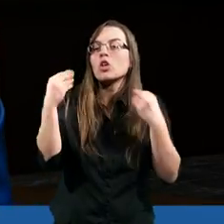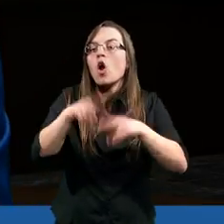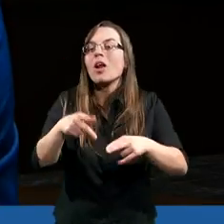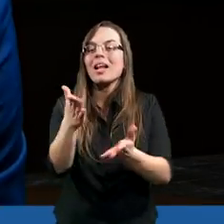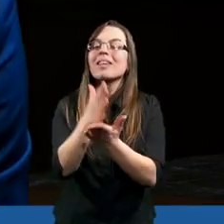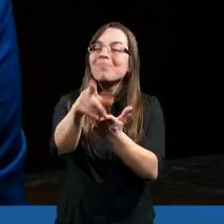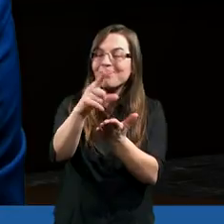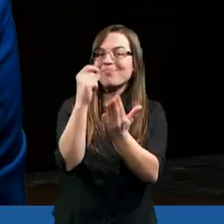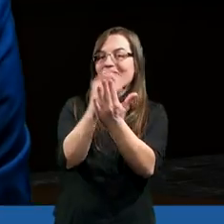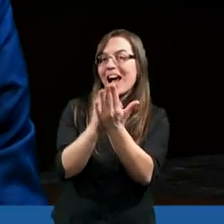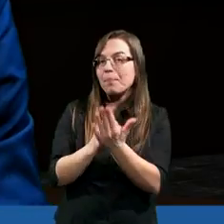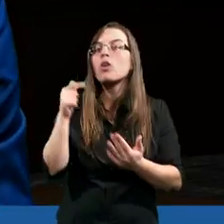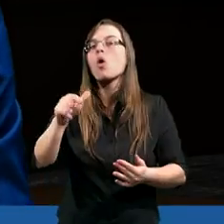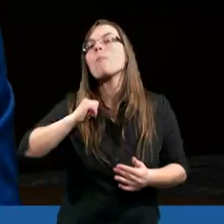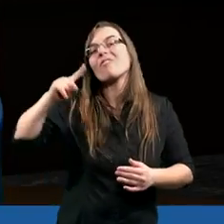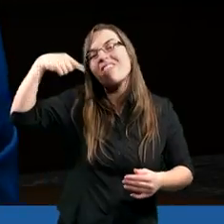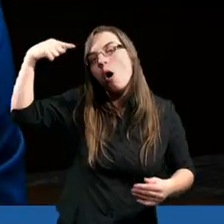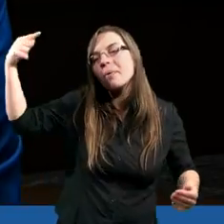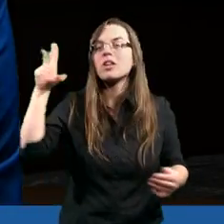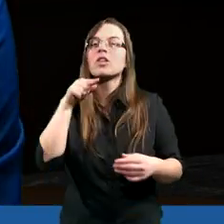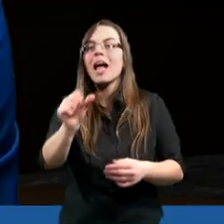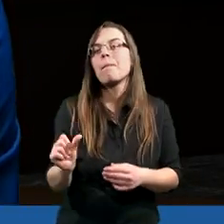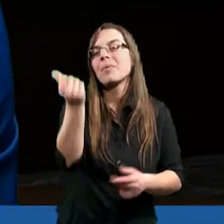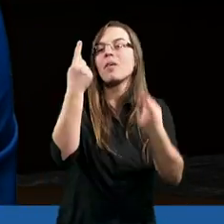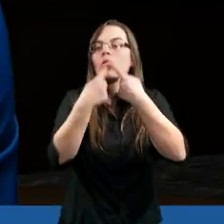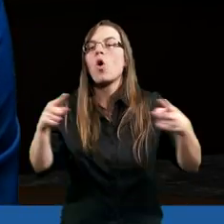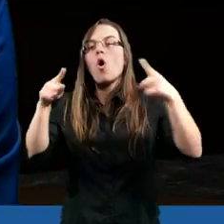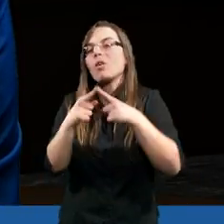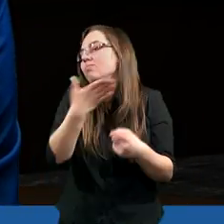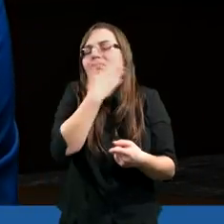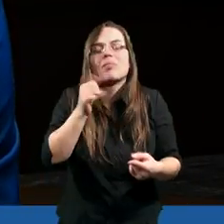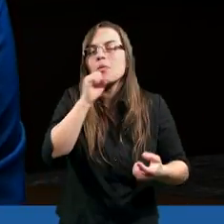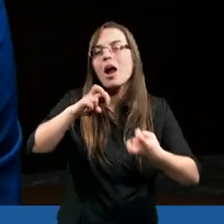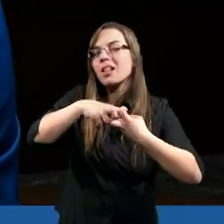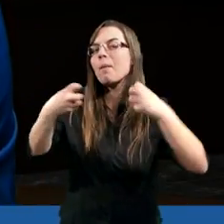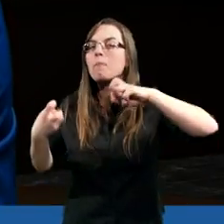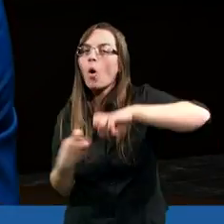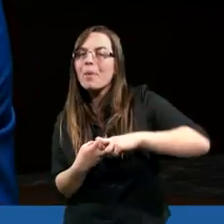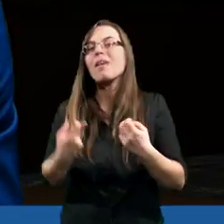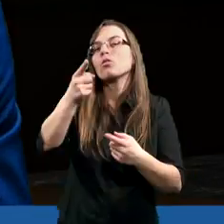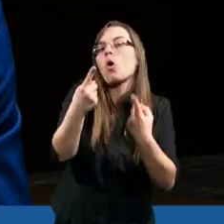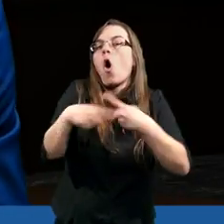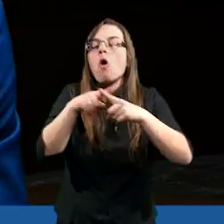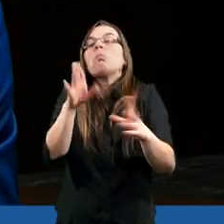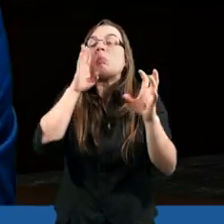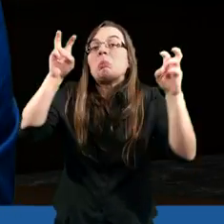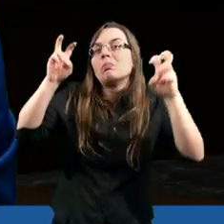tylko na tych fragmentach, to moglibyśmy sobie wyobrażać, że ten pierwszy kościół to nie miał żadnych problemów. To był taki kościół po prostu idealny.